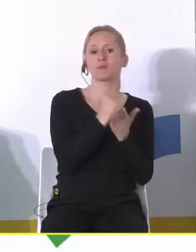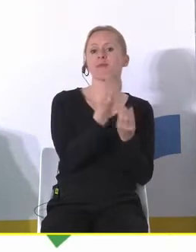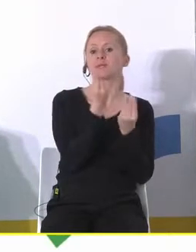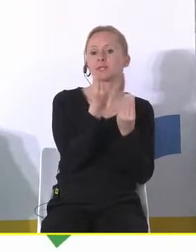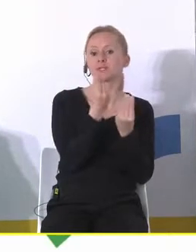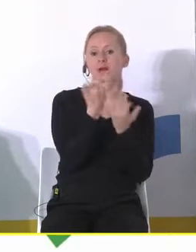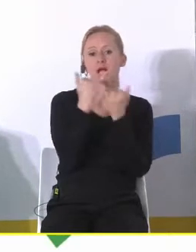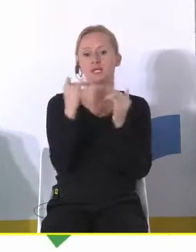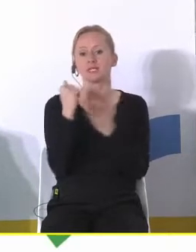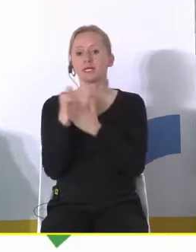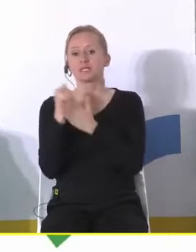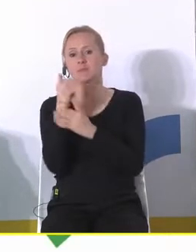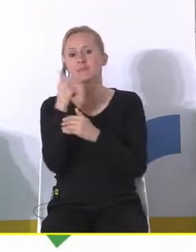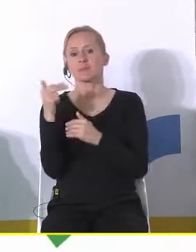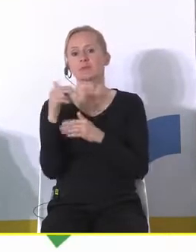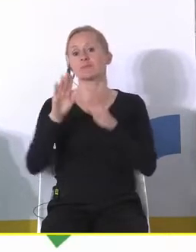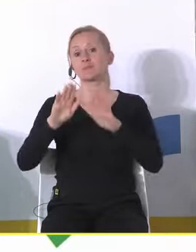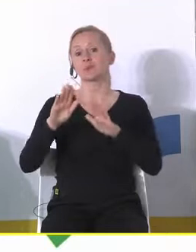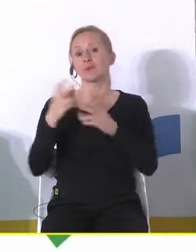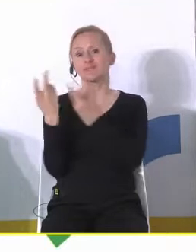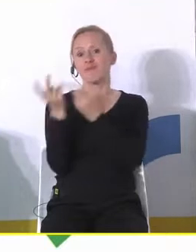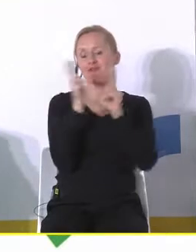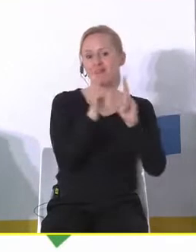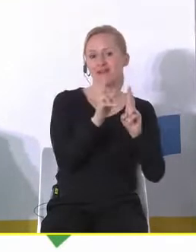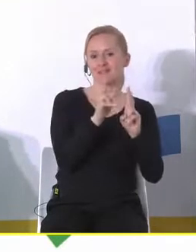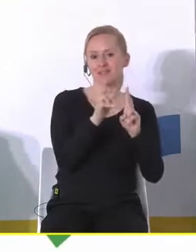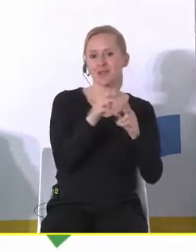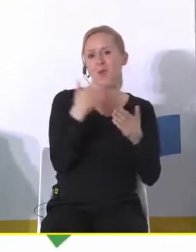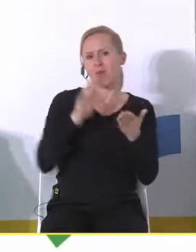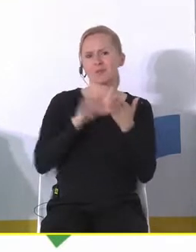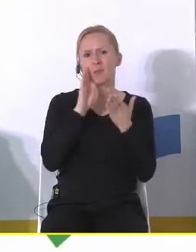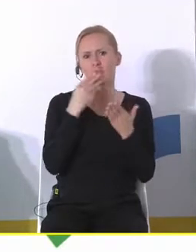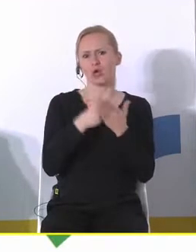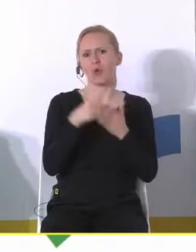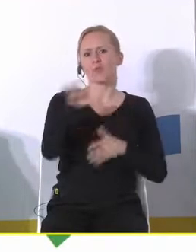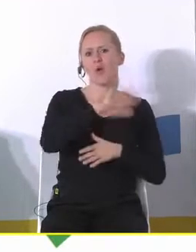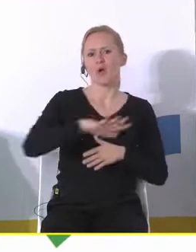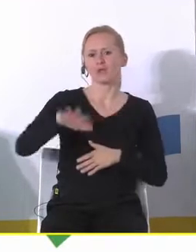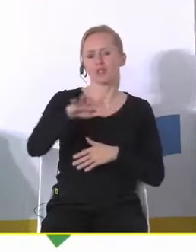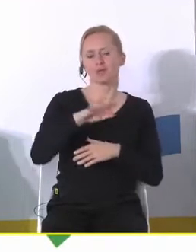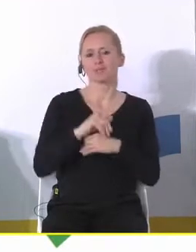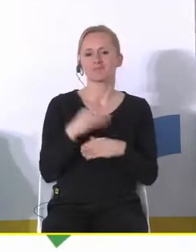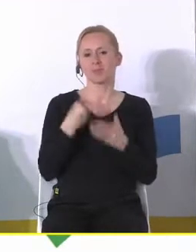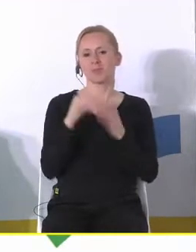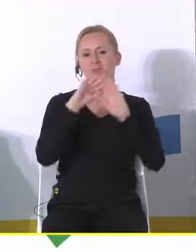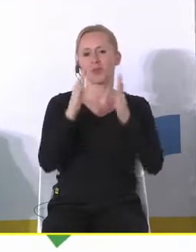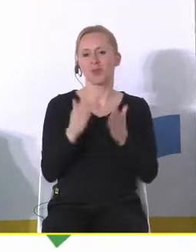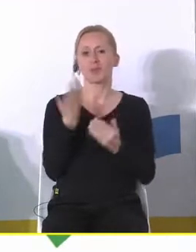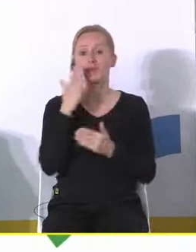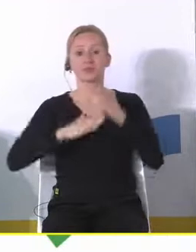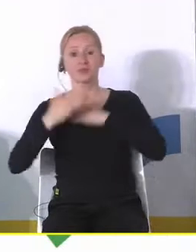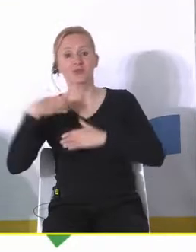po prostu po dwóch latach pobytu w Szwajcarii jakby chce wracać i już bodajże kupił już nawet ziemię pod dom więc no to bardzo się